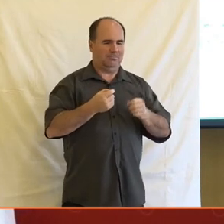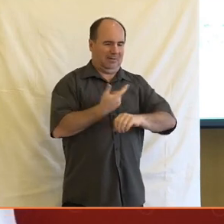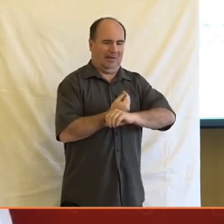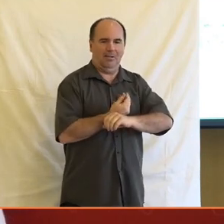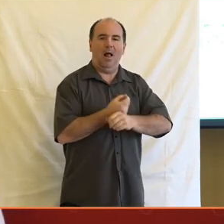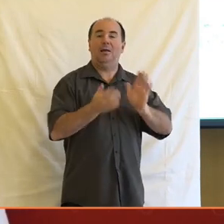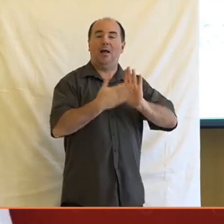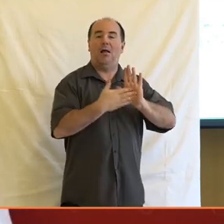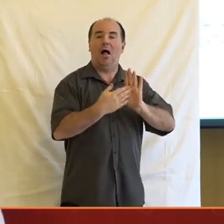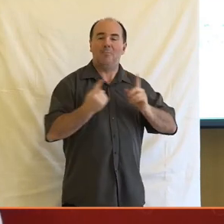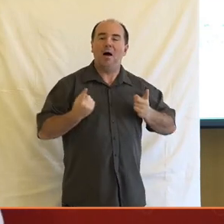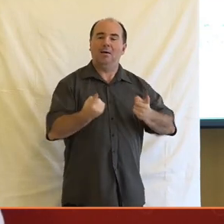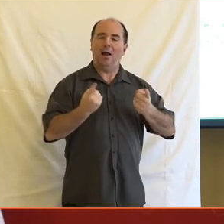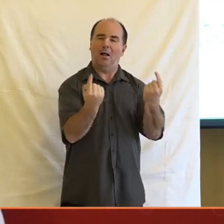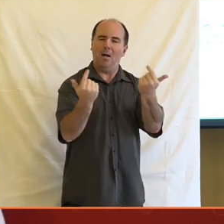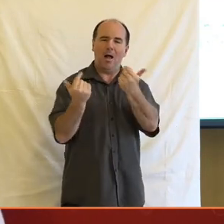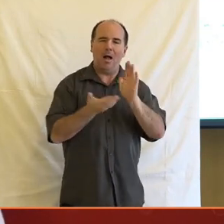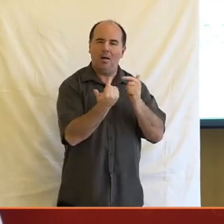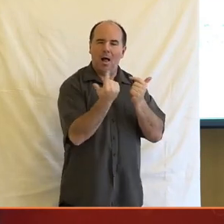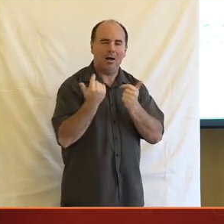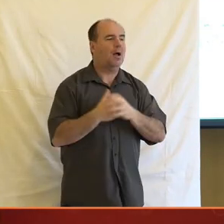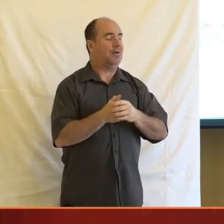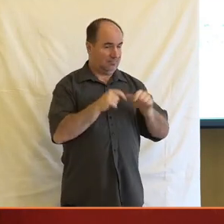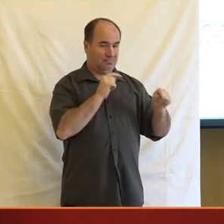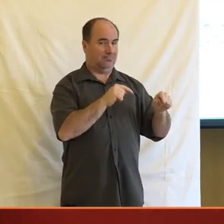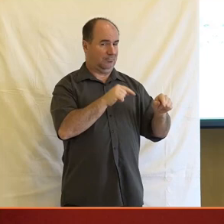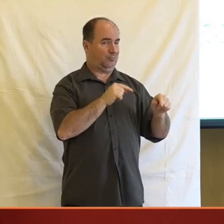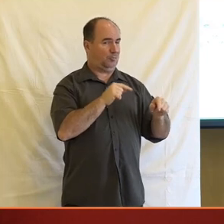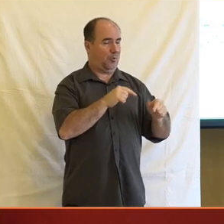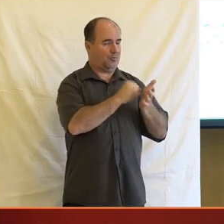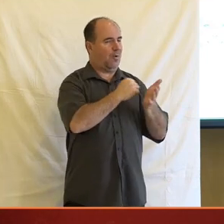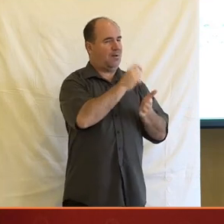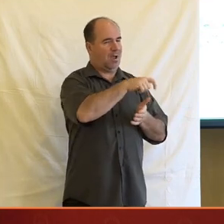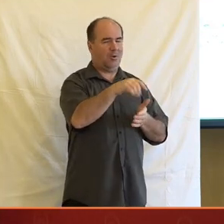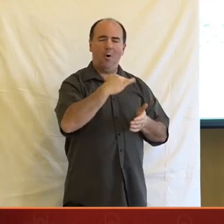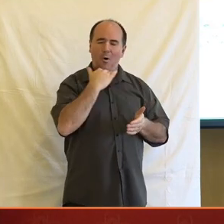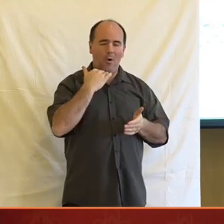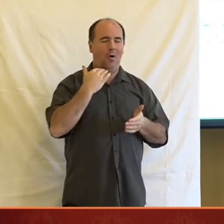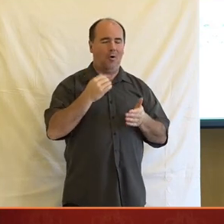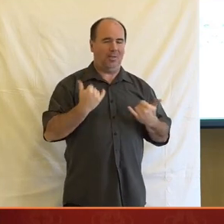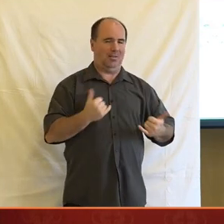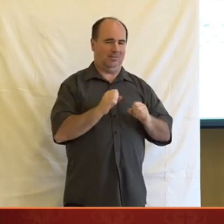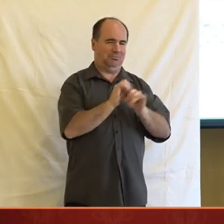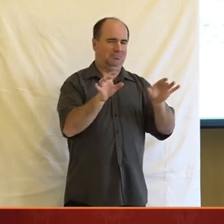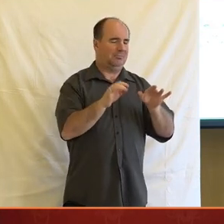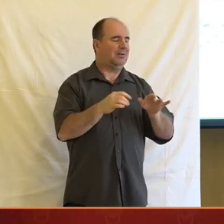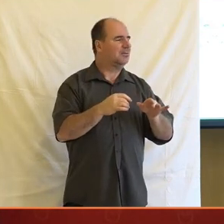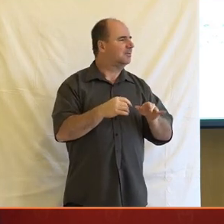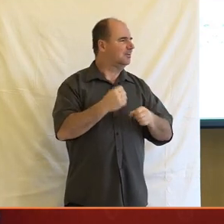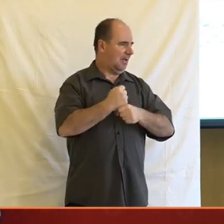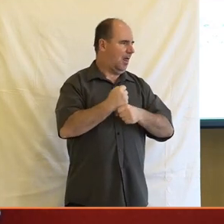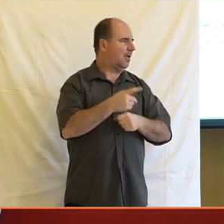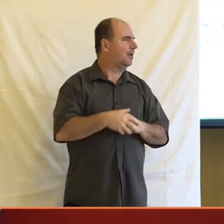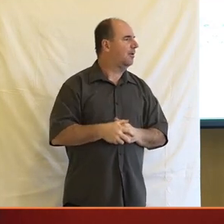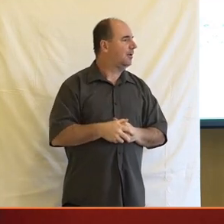nespolehlivé a něco o to opírat je vlastně velmi těžké. A právě ta znalost novinářů, kteří by měli být schopni k tomuhle tomu přistupovat kriticky,